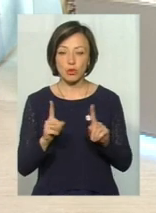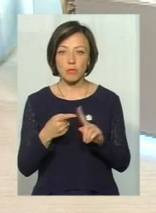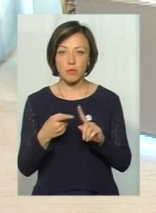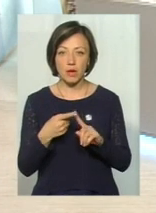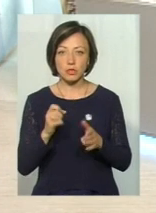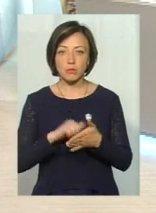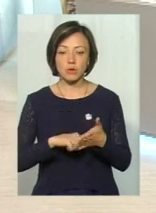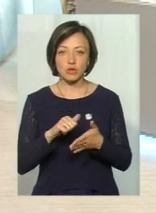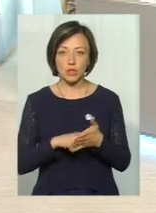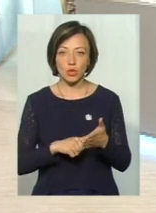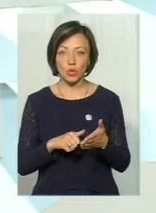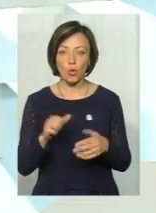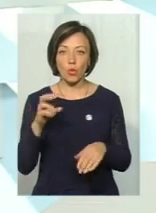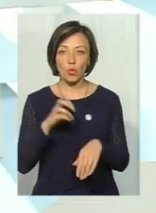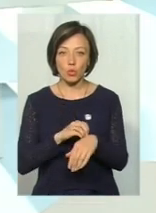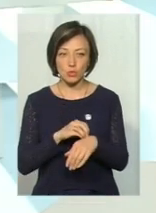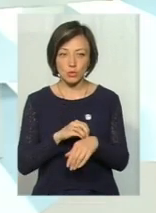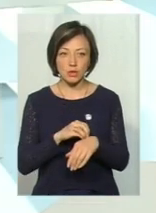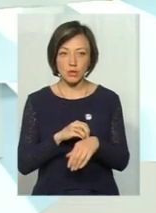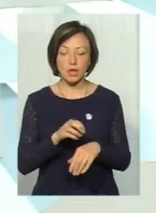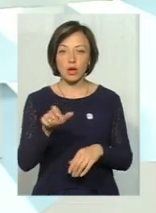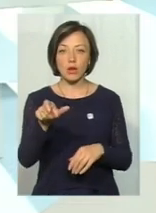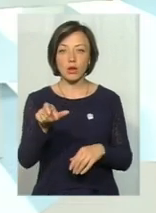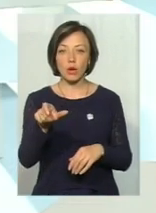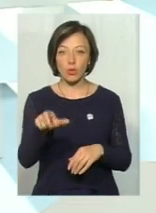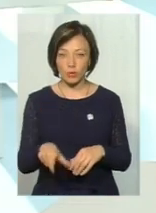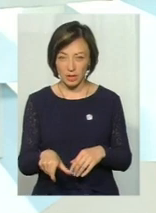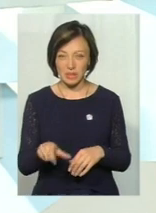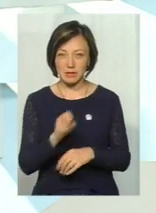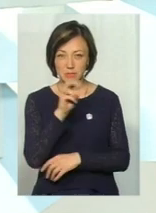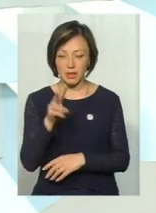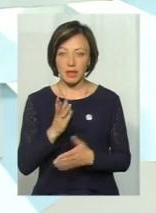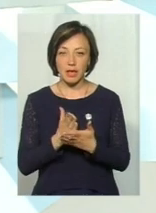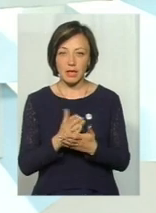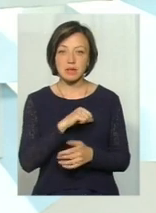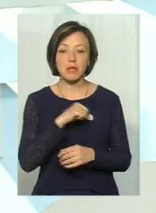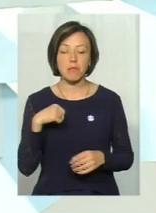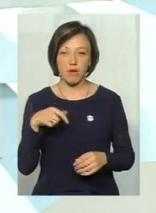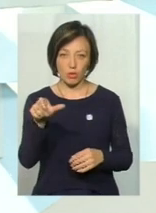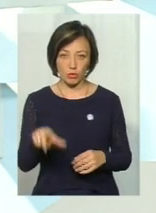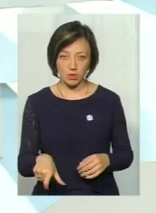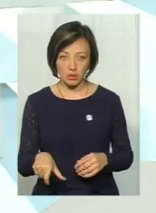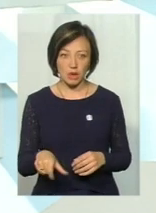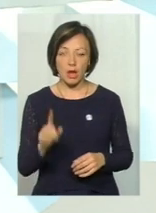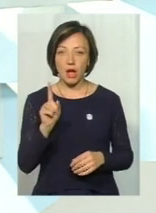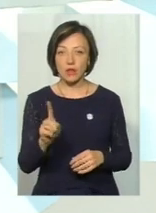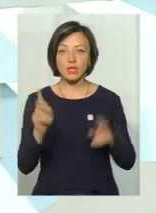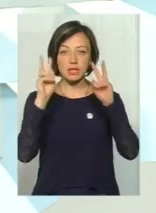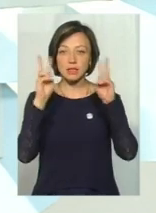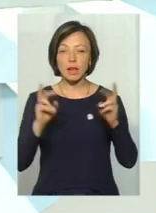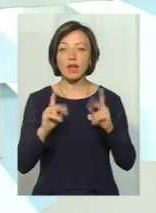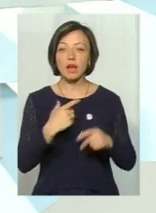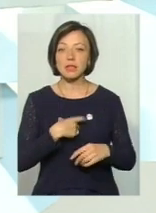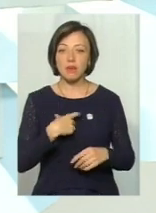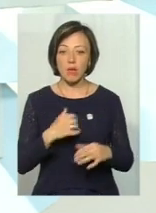причиною укусу людини є сама людина. Адже вона не знає, як себе